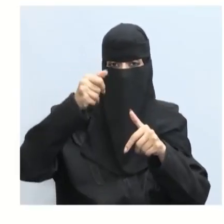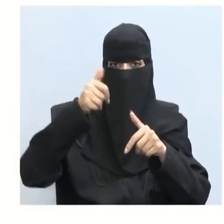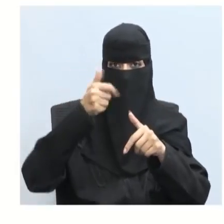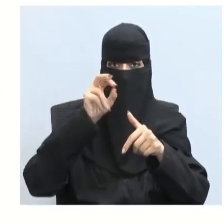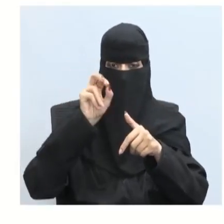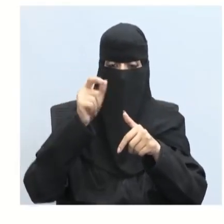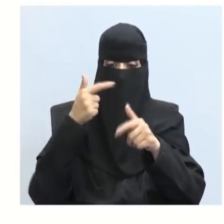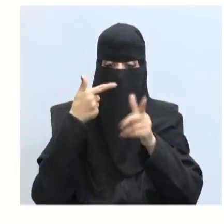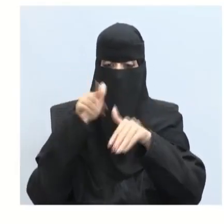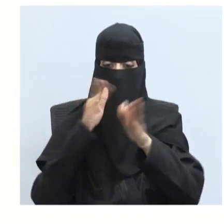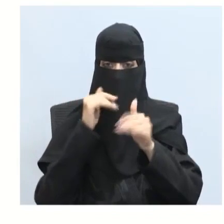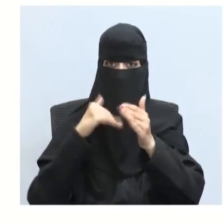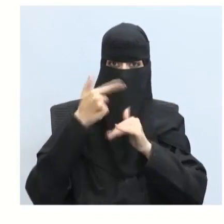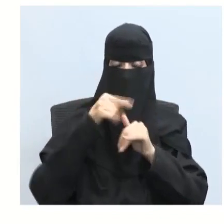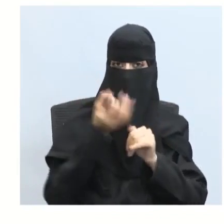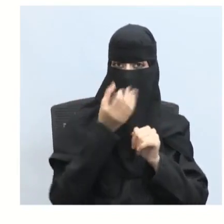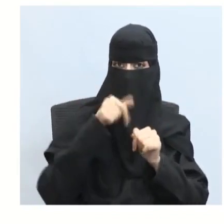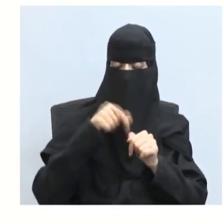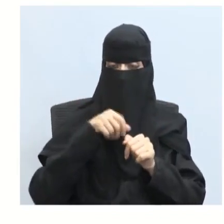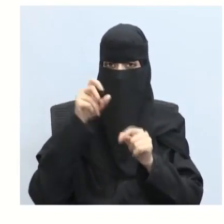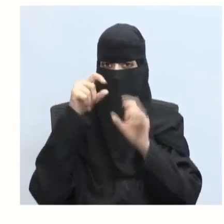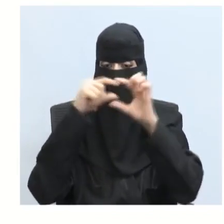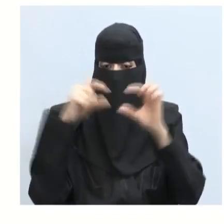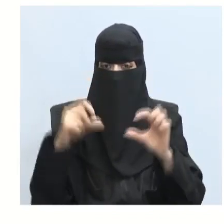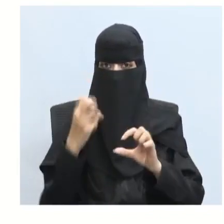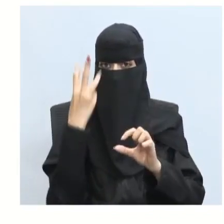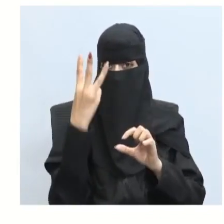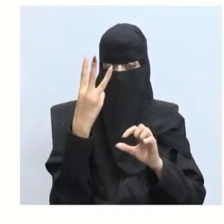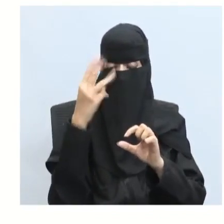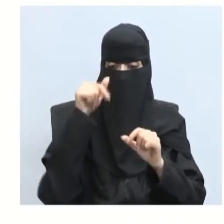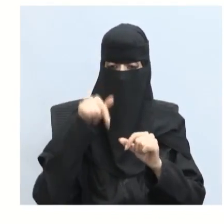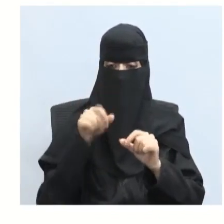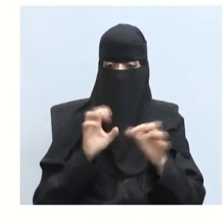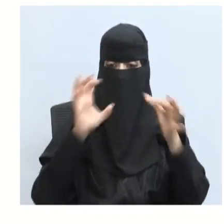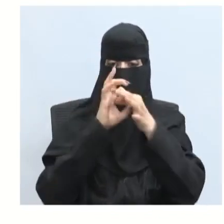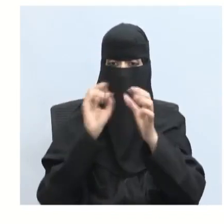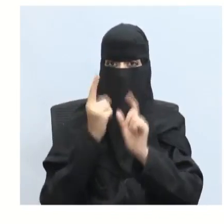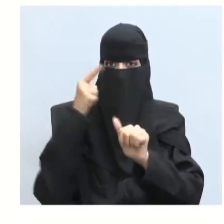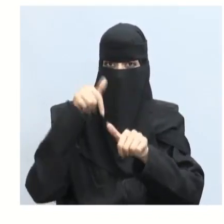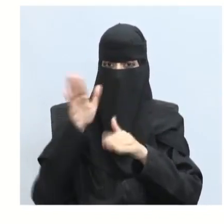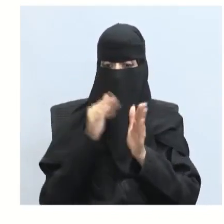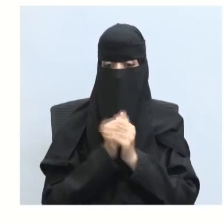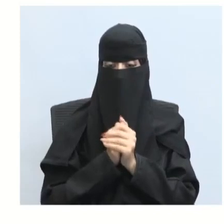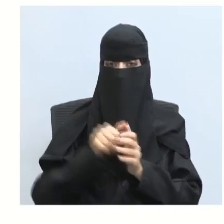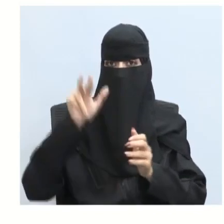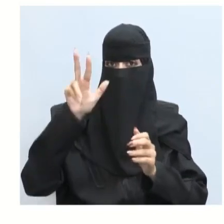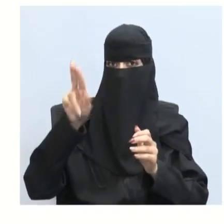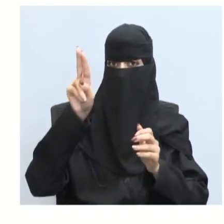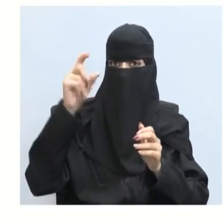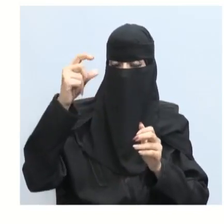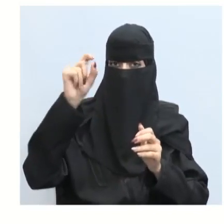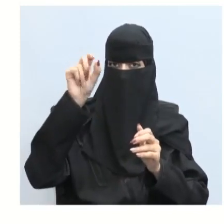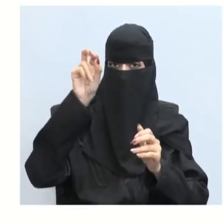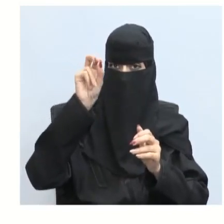تناولنا ثلاث مصطلحات متعلقة بالضوء المصطلح الأول كان لدينا التدفق الضوئي